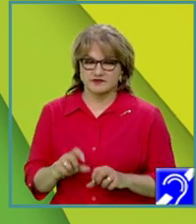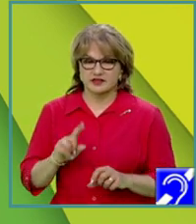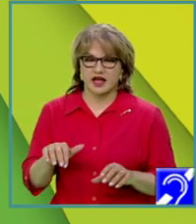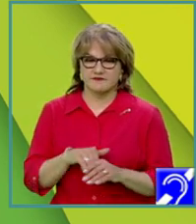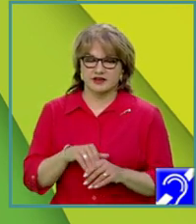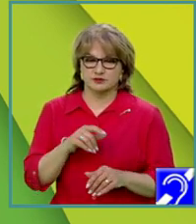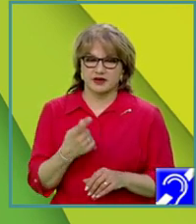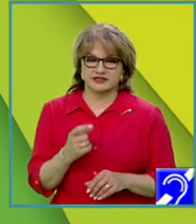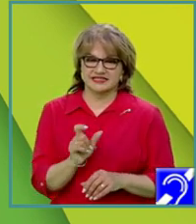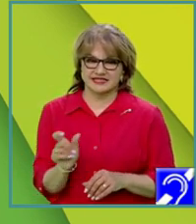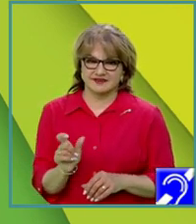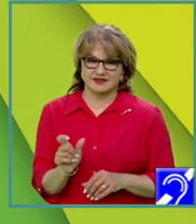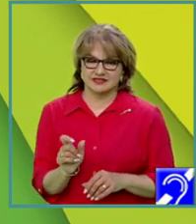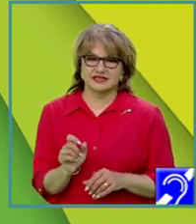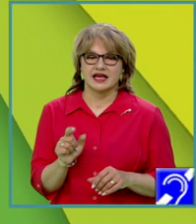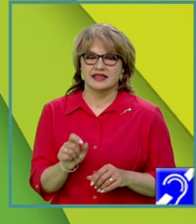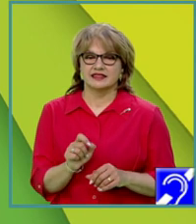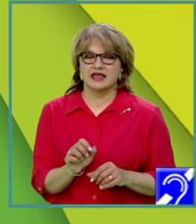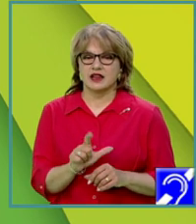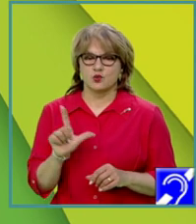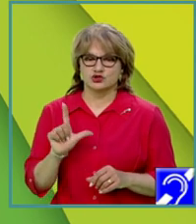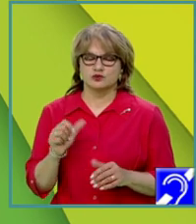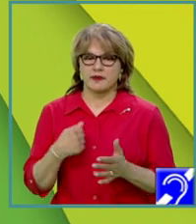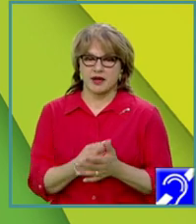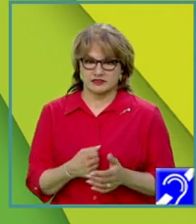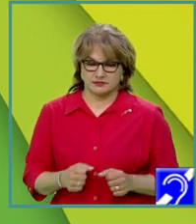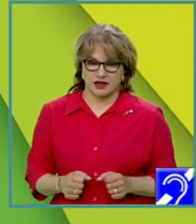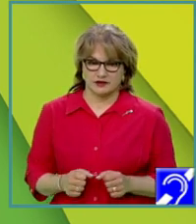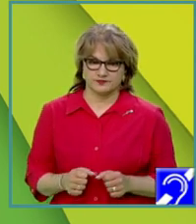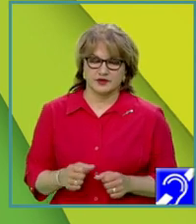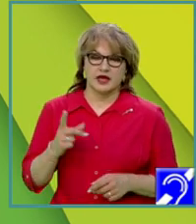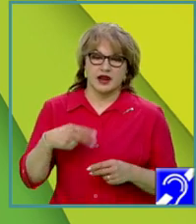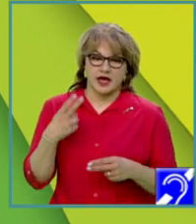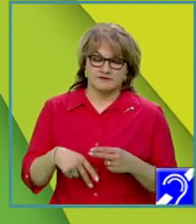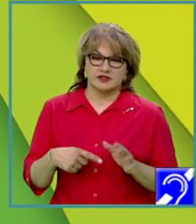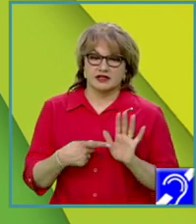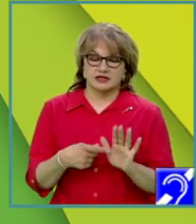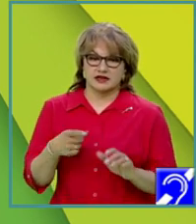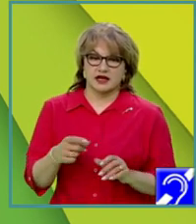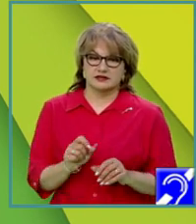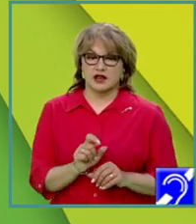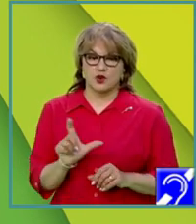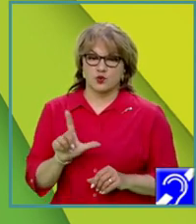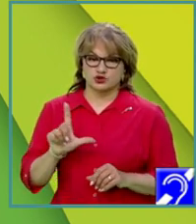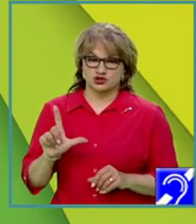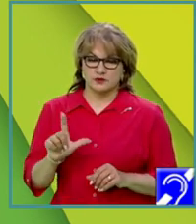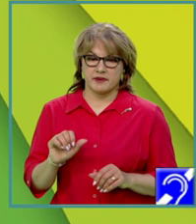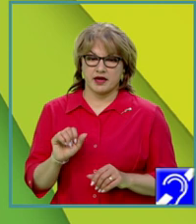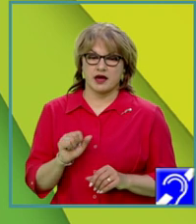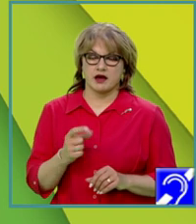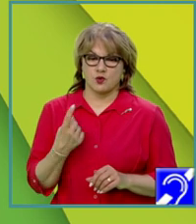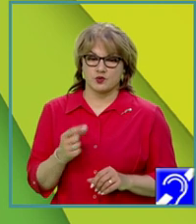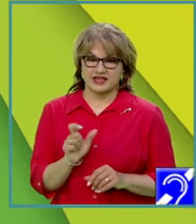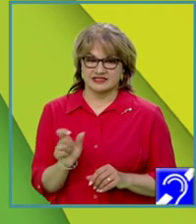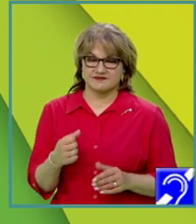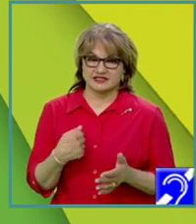dintr-o secvență de lungime maximală. La final se afișează lungimea unei